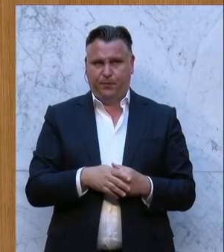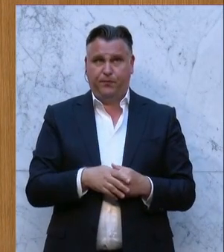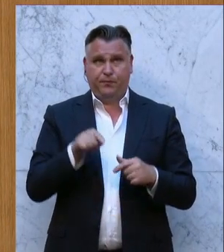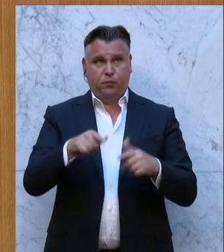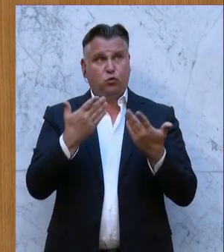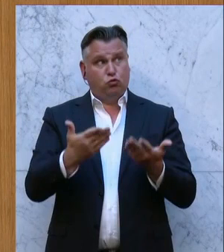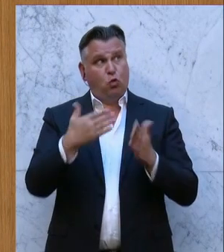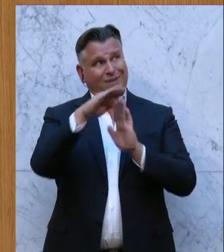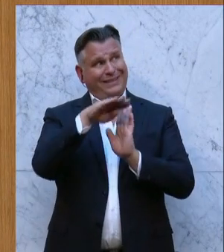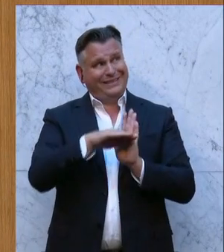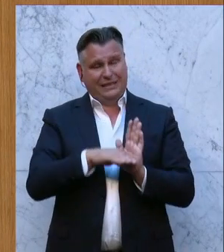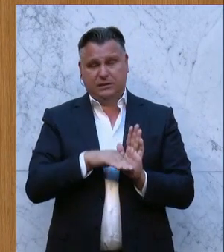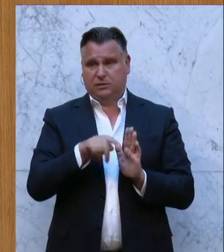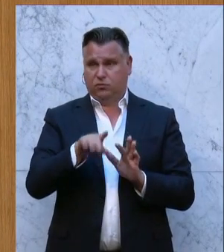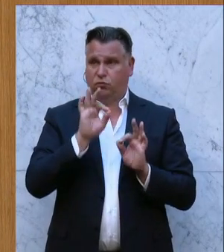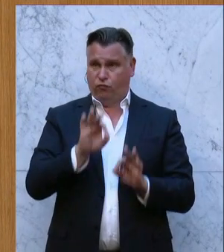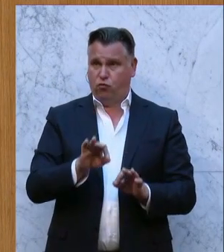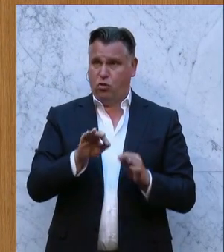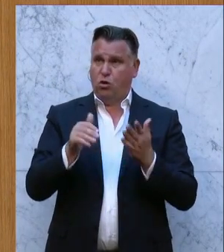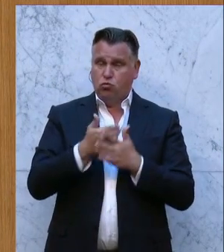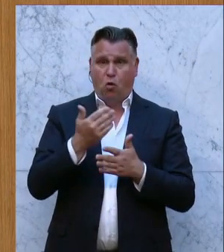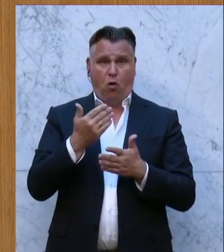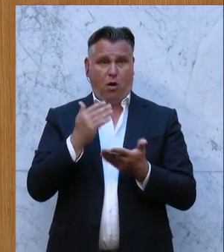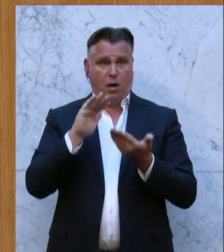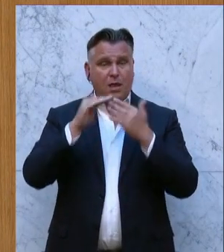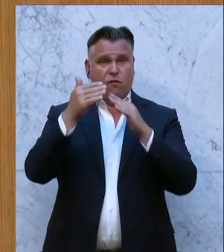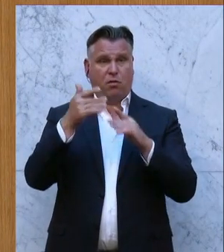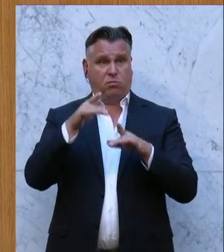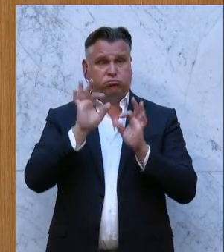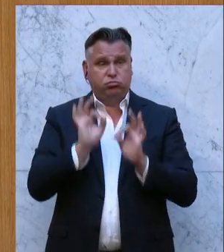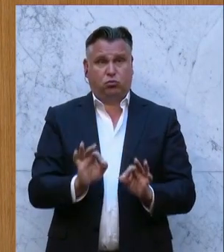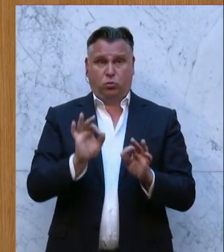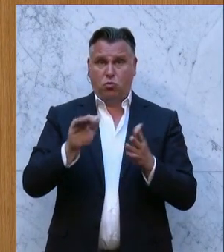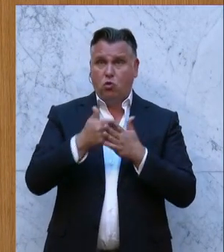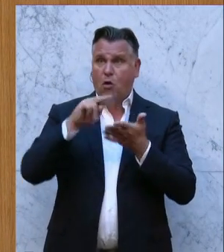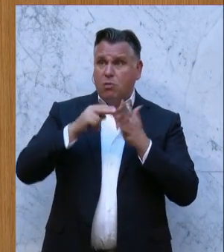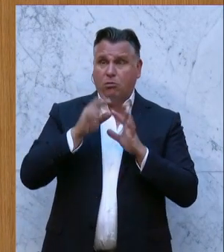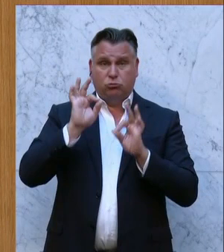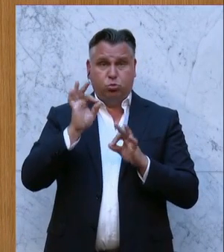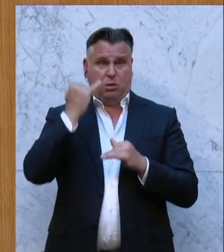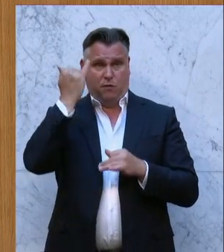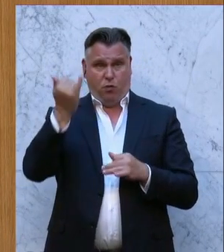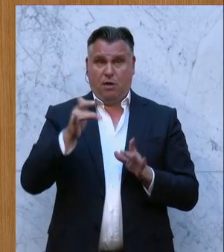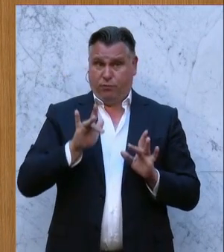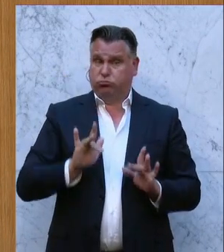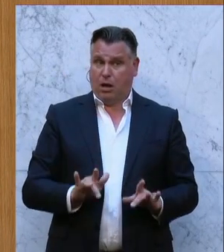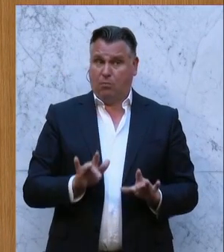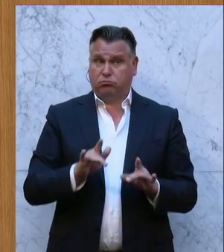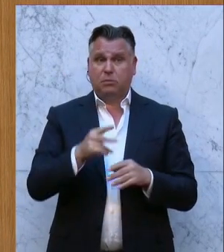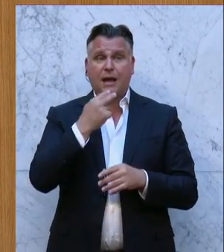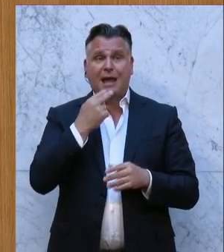Gesetz fördert innovative und energieeffiziente Technologien. Es fördert